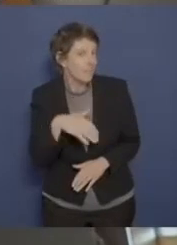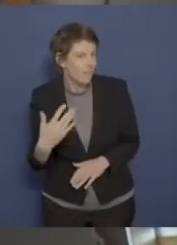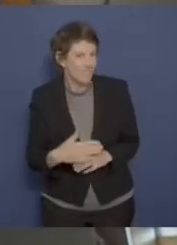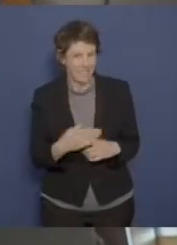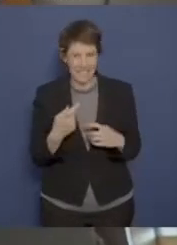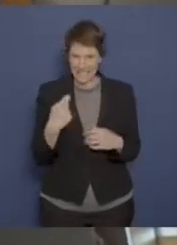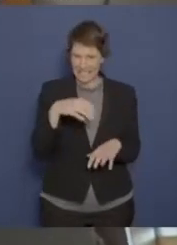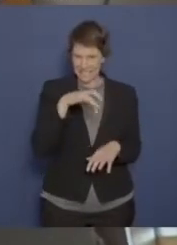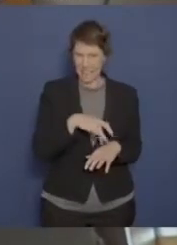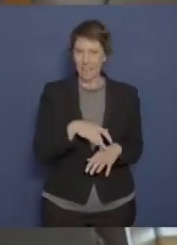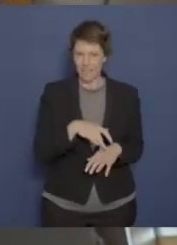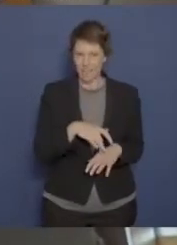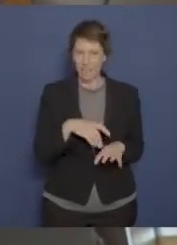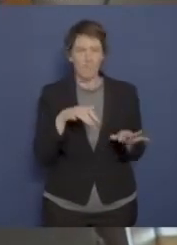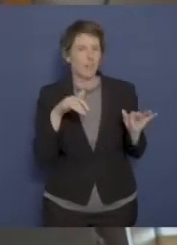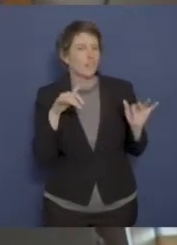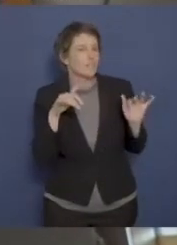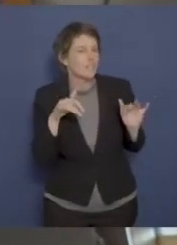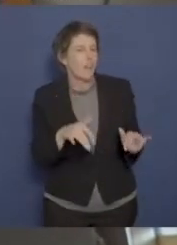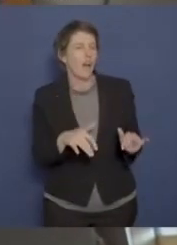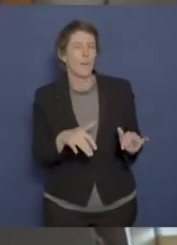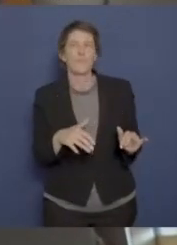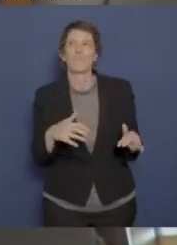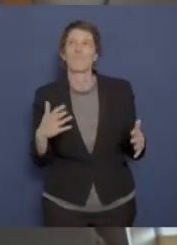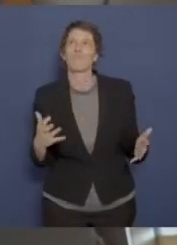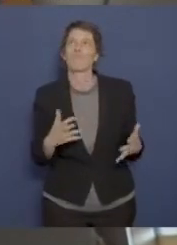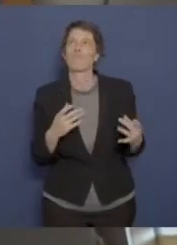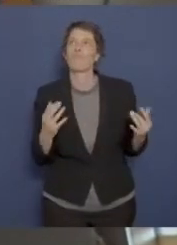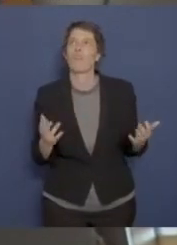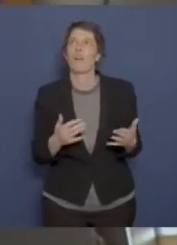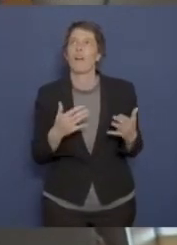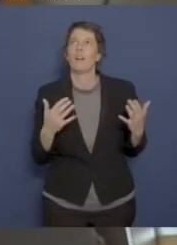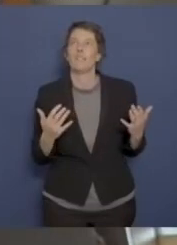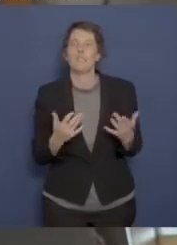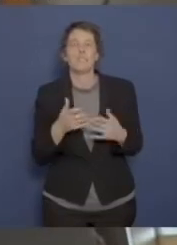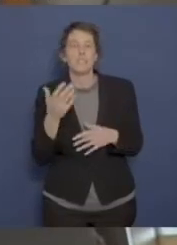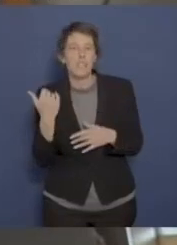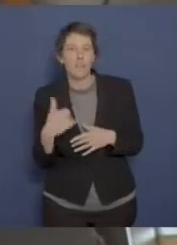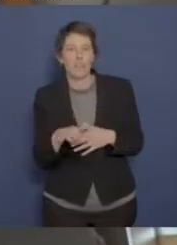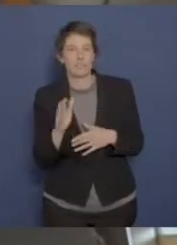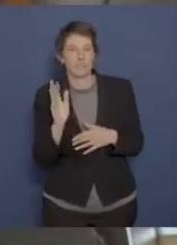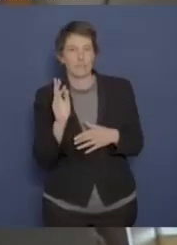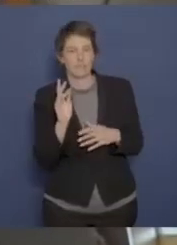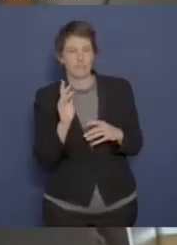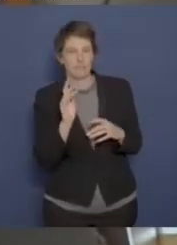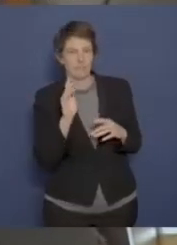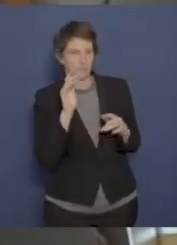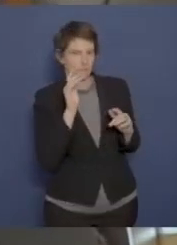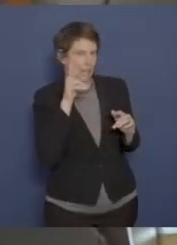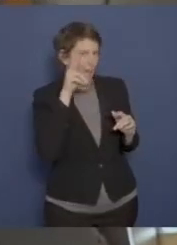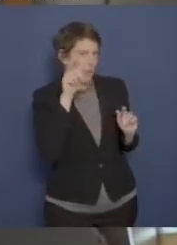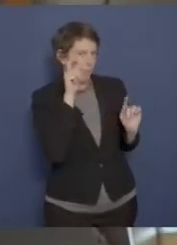Bundeskanzlerin irgendwelche Vorschläge oder irgendwelchen Rat an